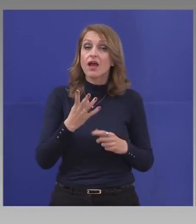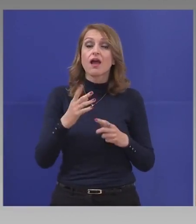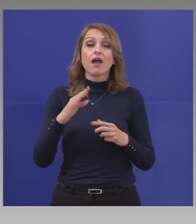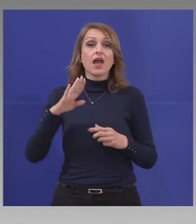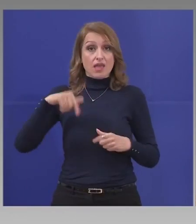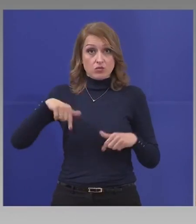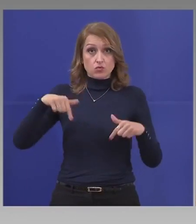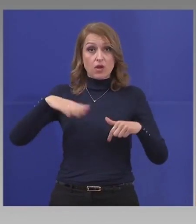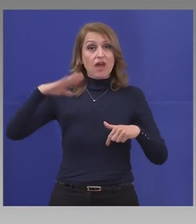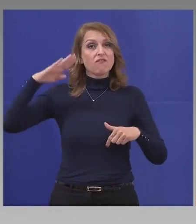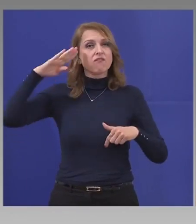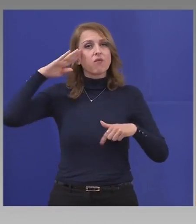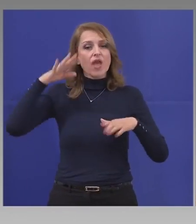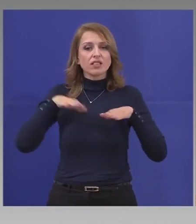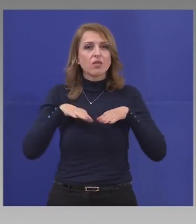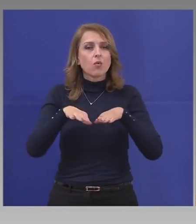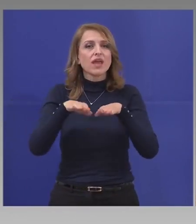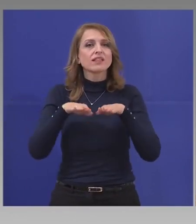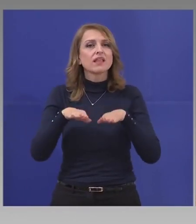почва да шият и те.